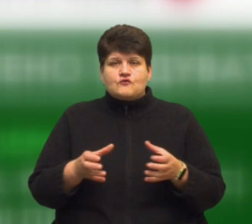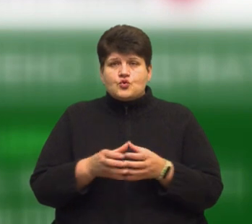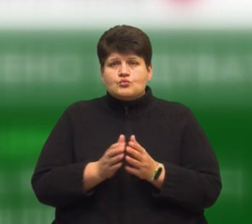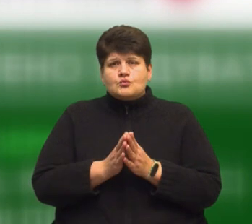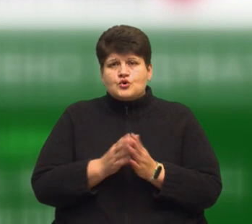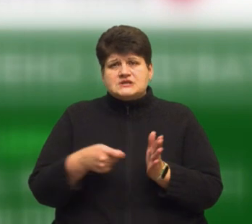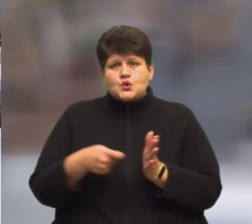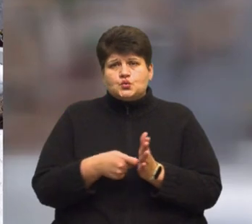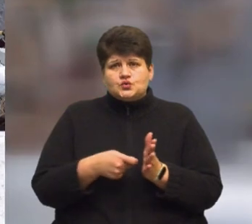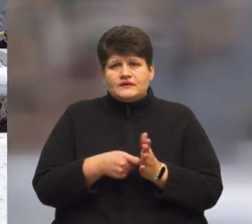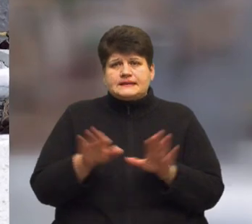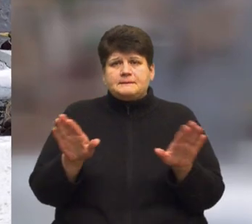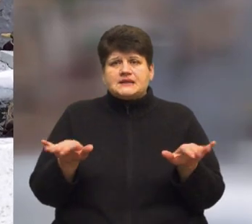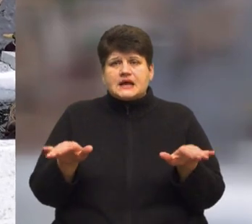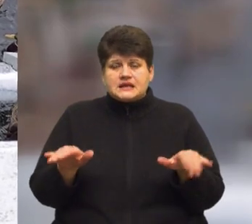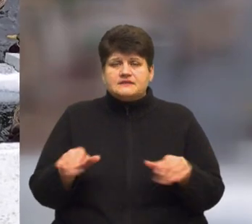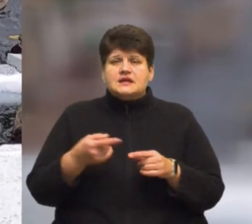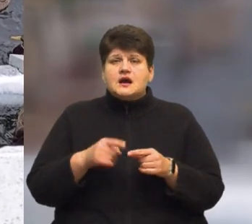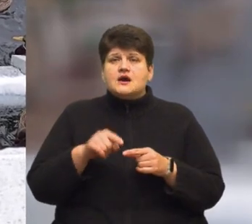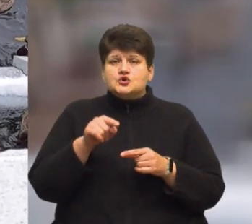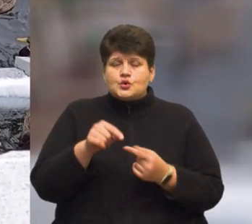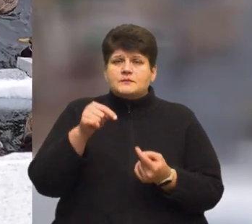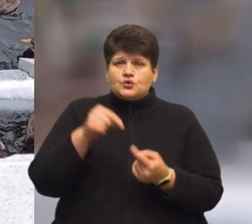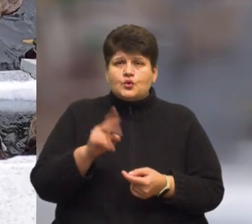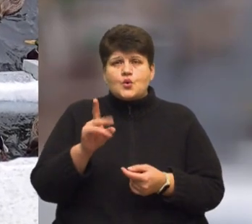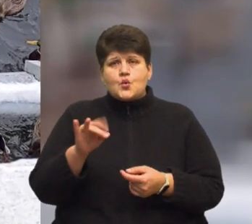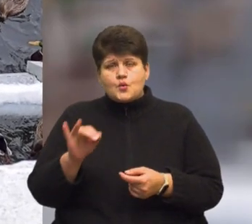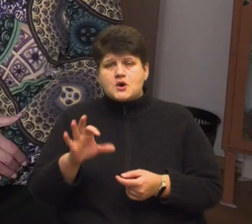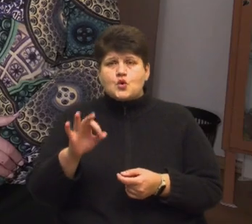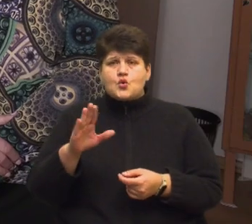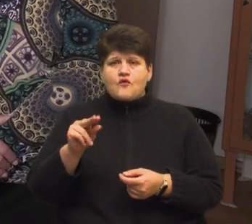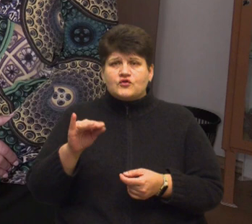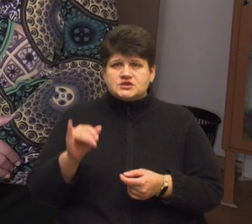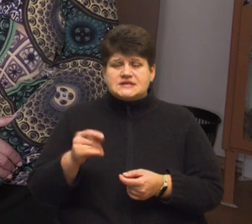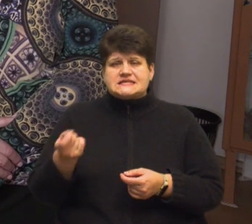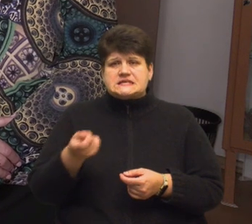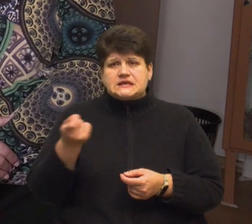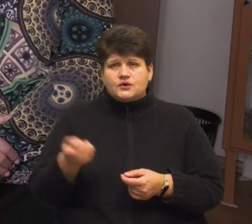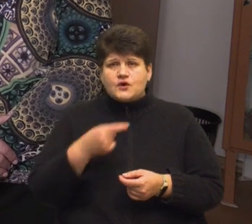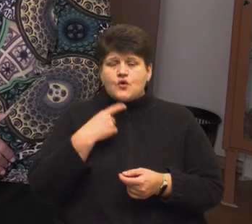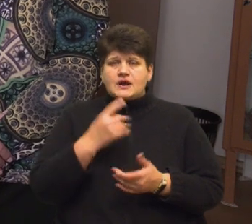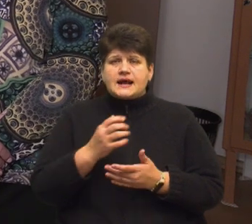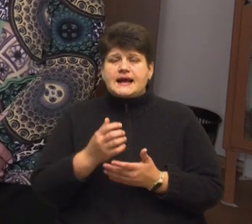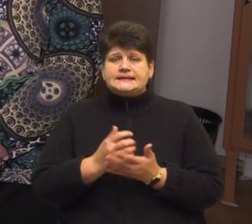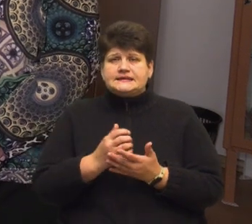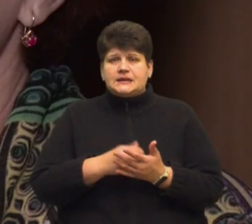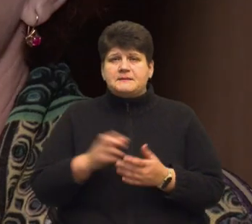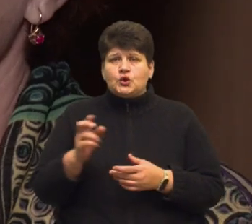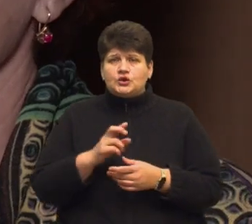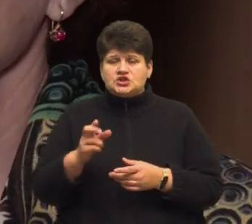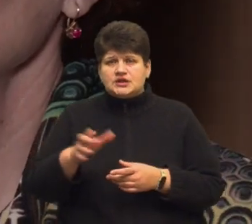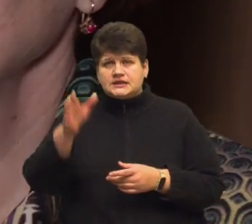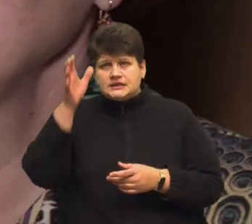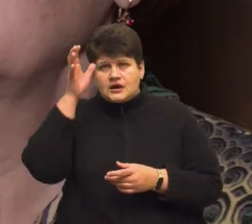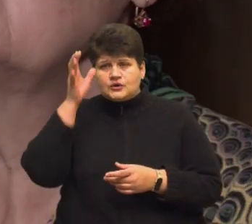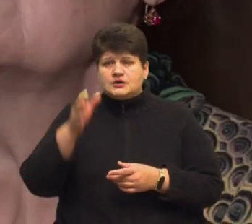підгодовувати птахів. Для цього підходять крупи, овочі та зернові, каже кандидатка біологічних наук Тернопільського педуніверситету